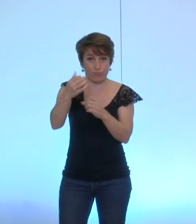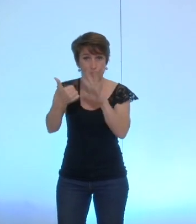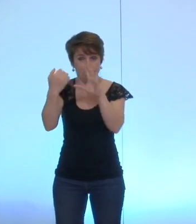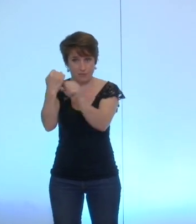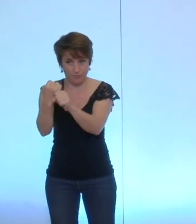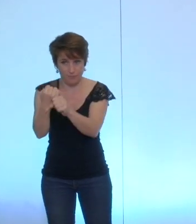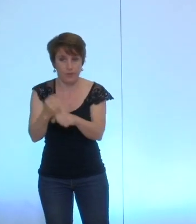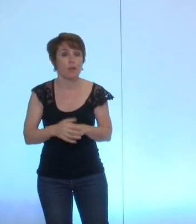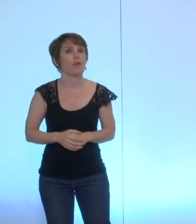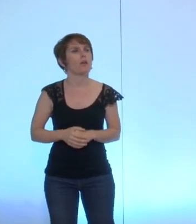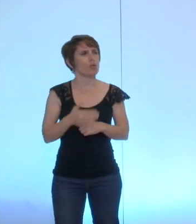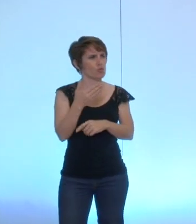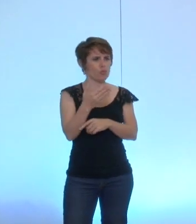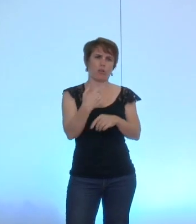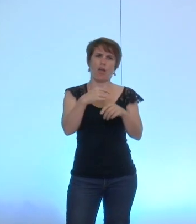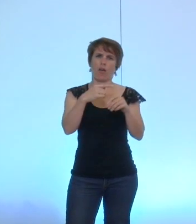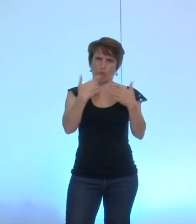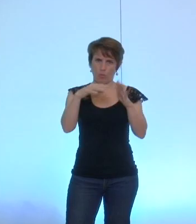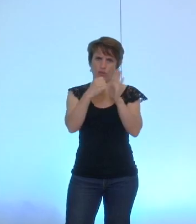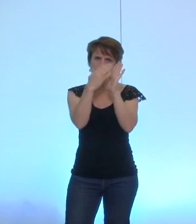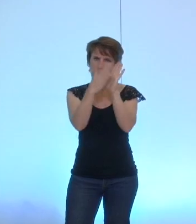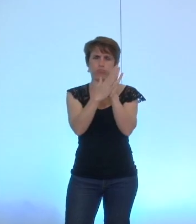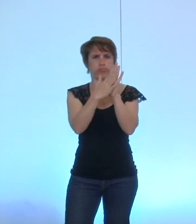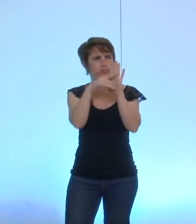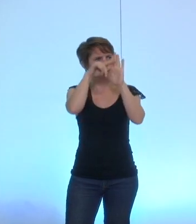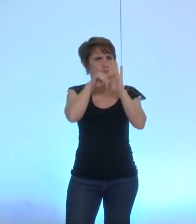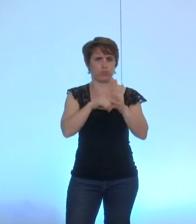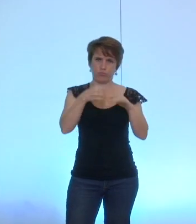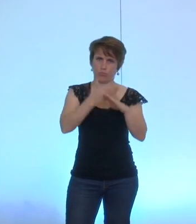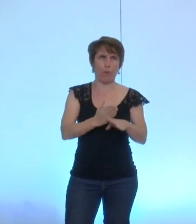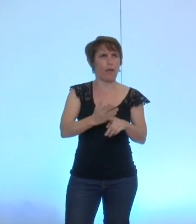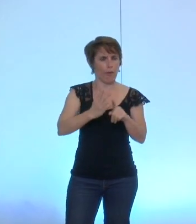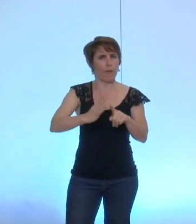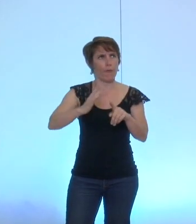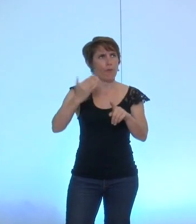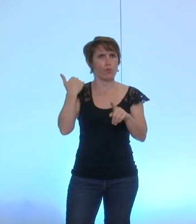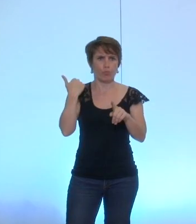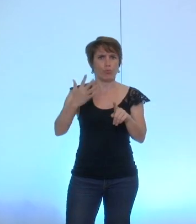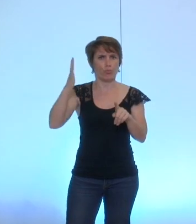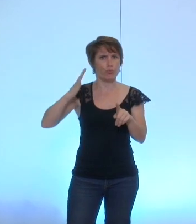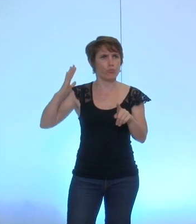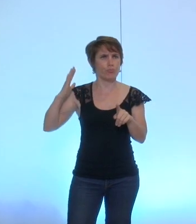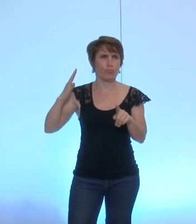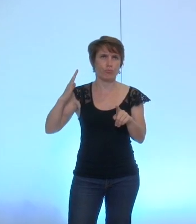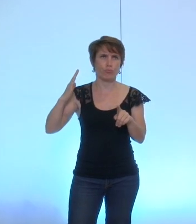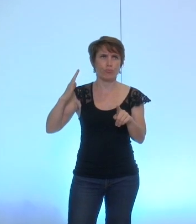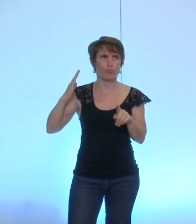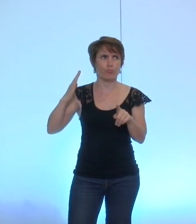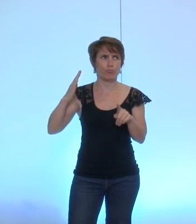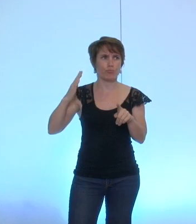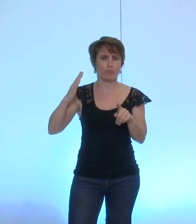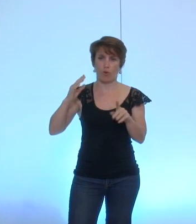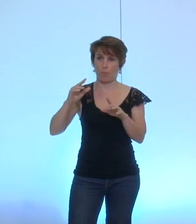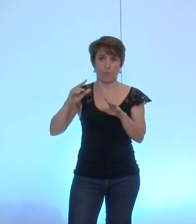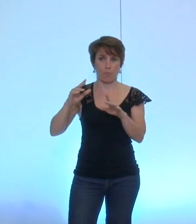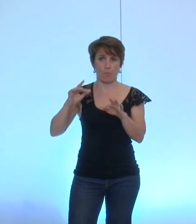qui date pas de votre majorité, d'ailleurs. C'est un dispositif qui date de la majorité,